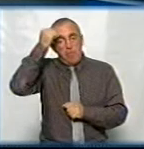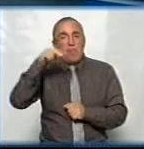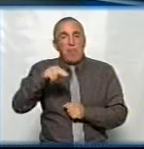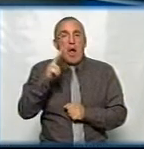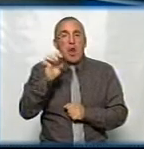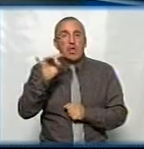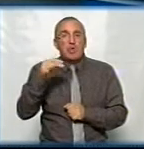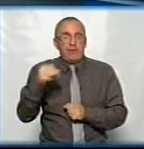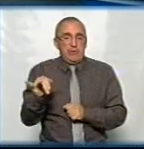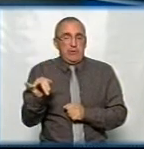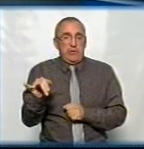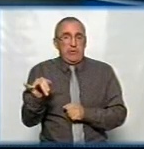Калнишевському.